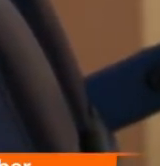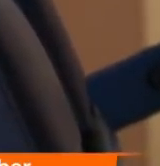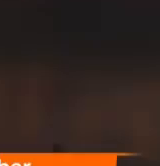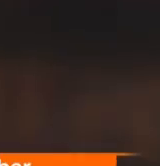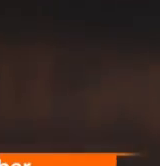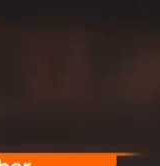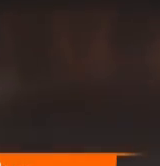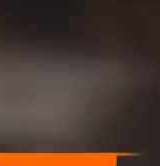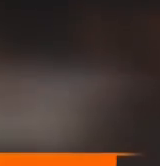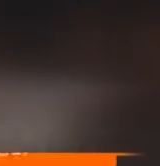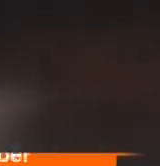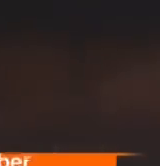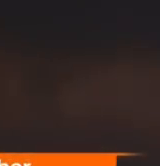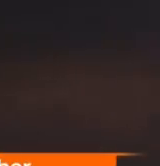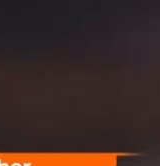Anahaber'de.